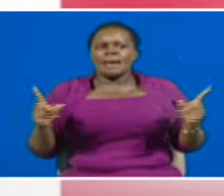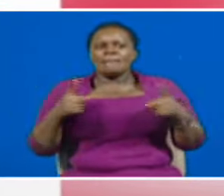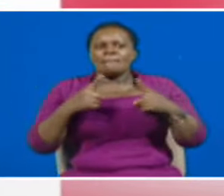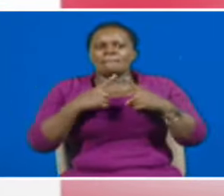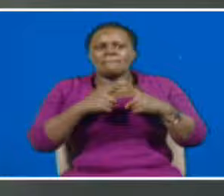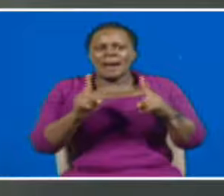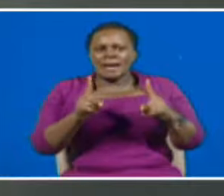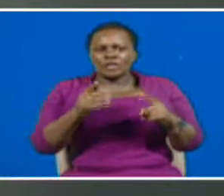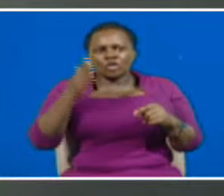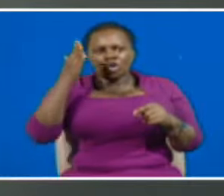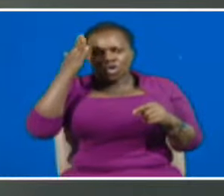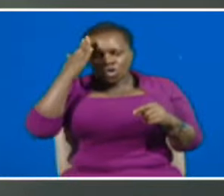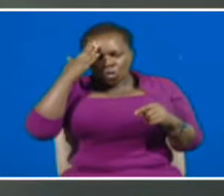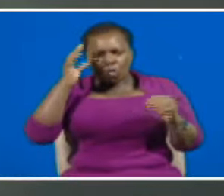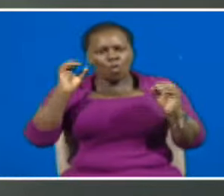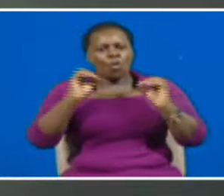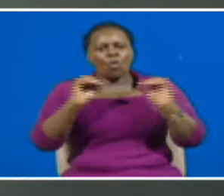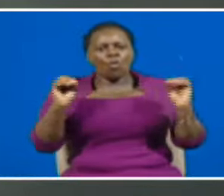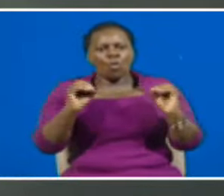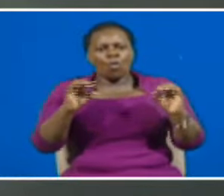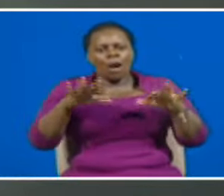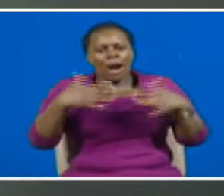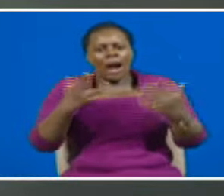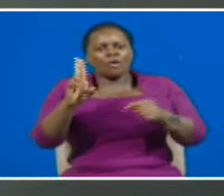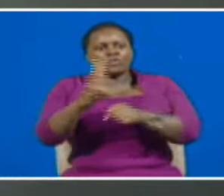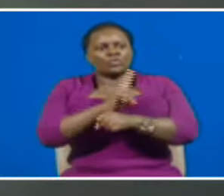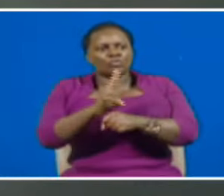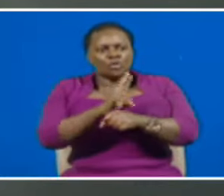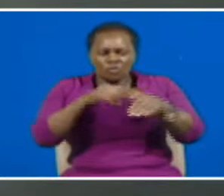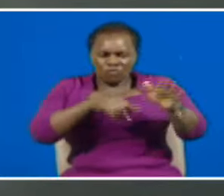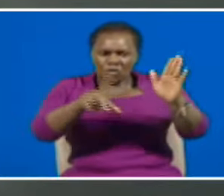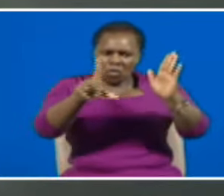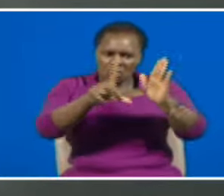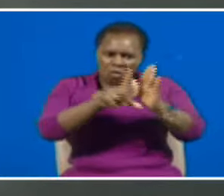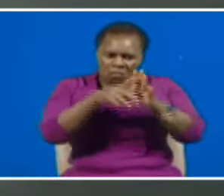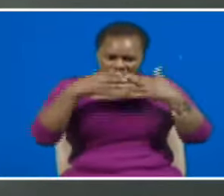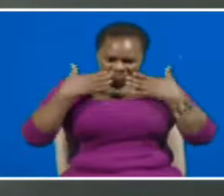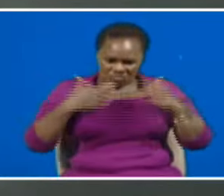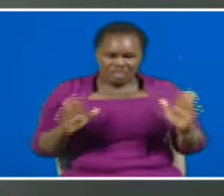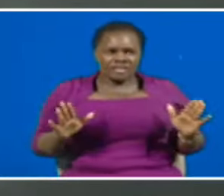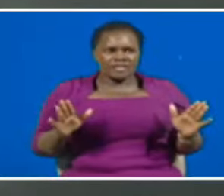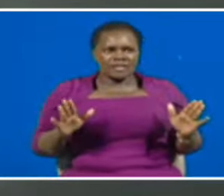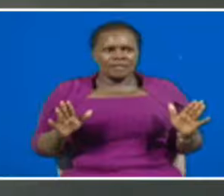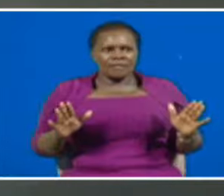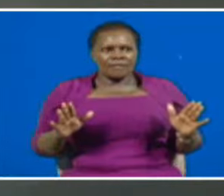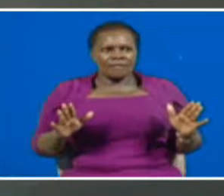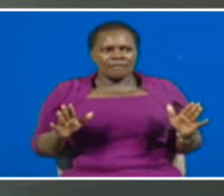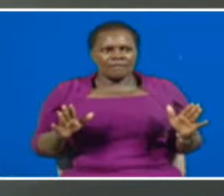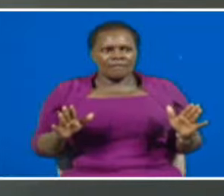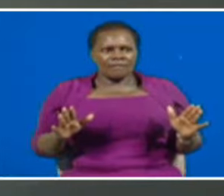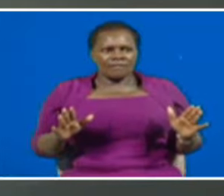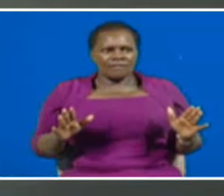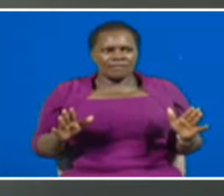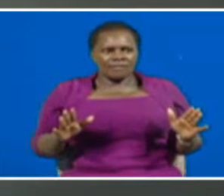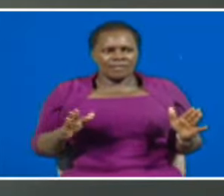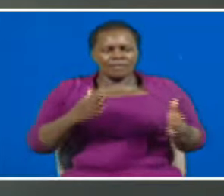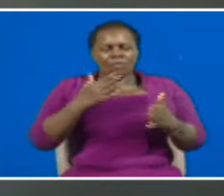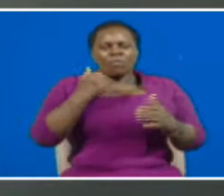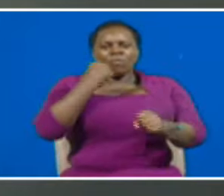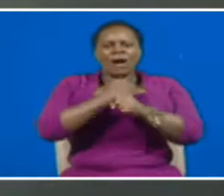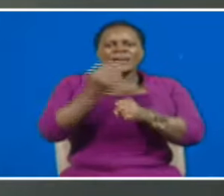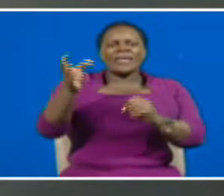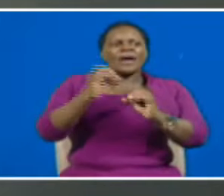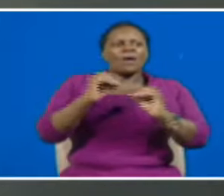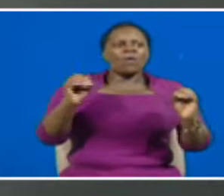Hawaogopi kitu ingine, ni law pejaki wanaogopa. Wakisha comply na law, yu unapata yu first aid kit, zingine zimexpire, zina kitu, na